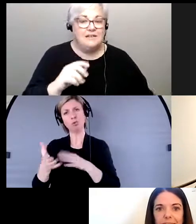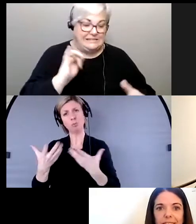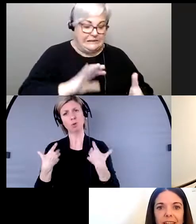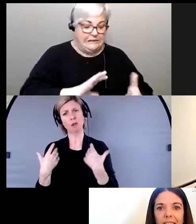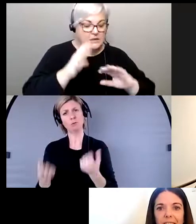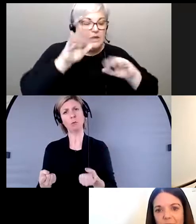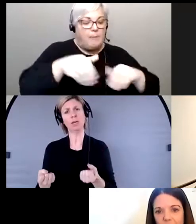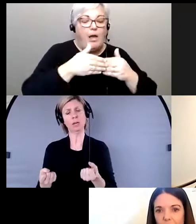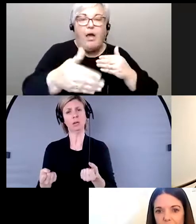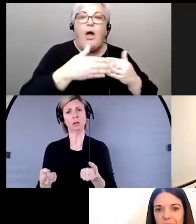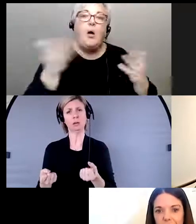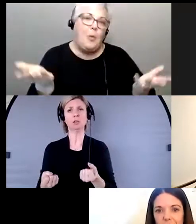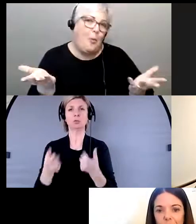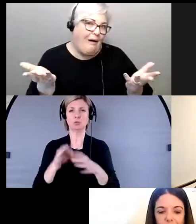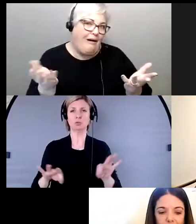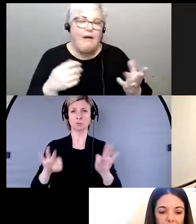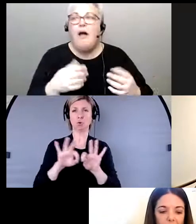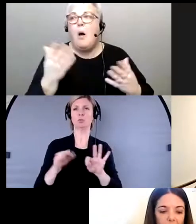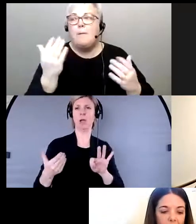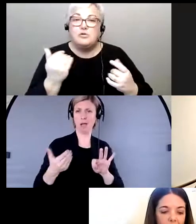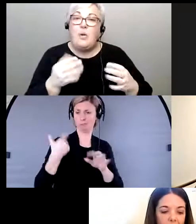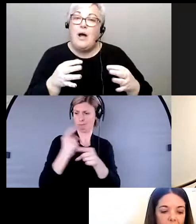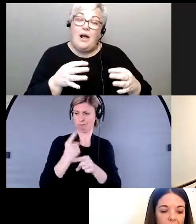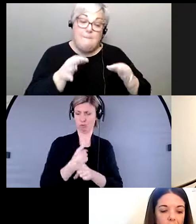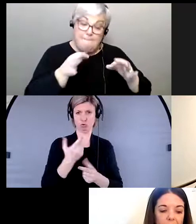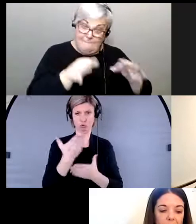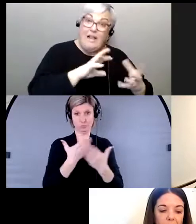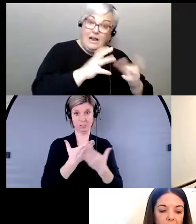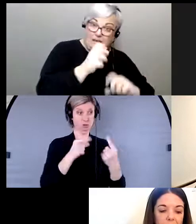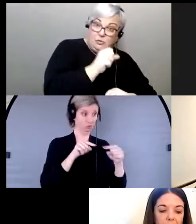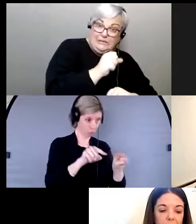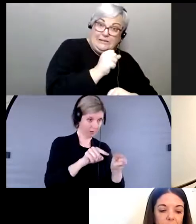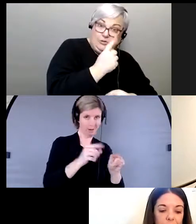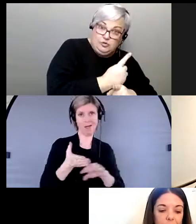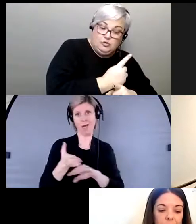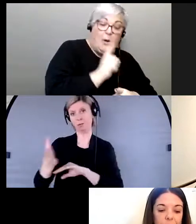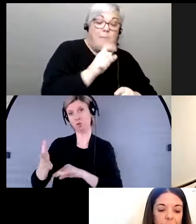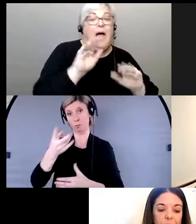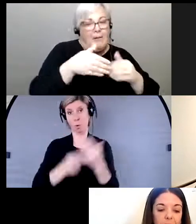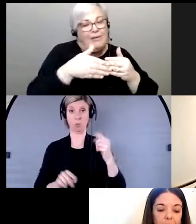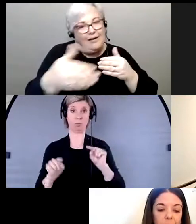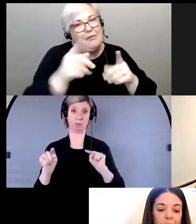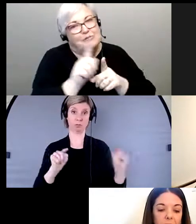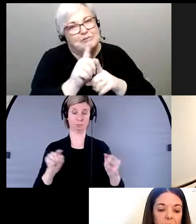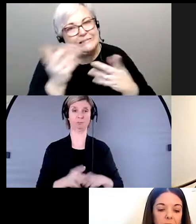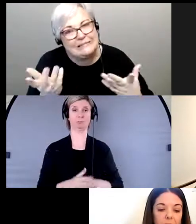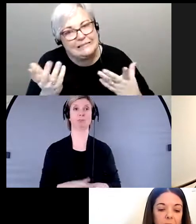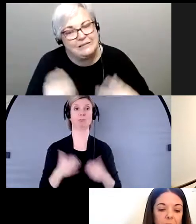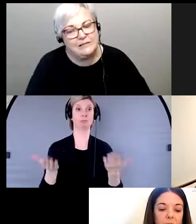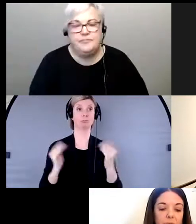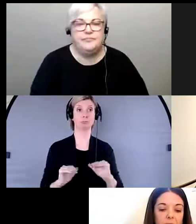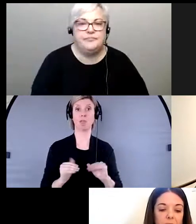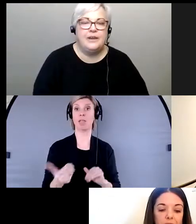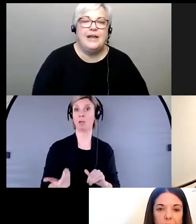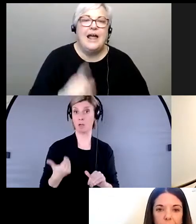on a certainement besoin de services durant les crises et au-delà. Avoir l'accès à des